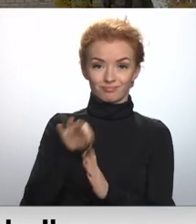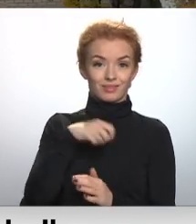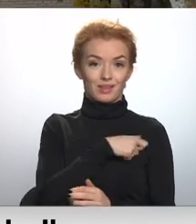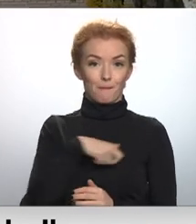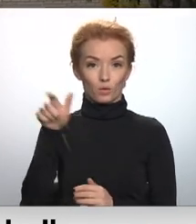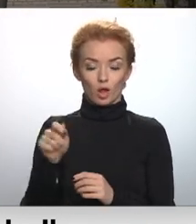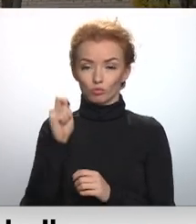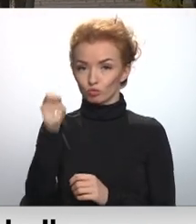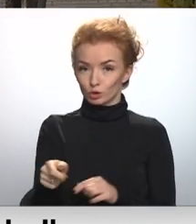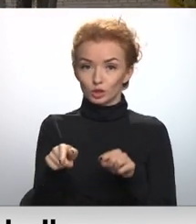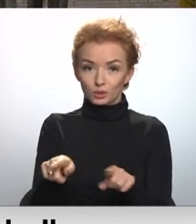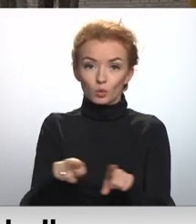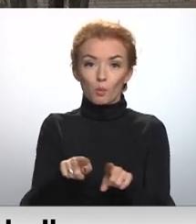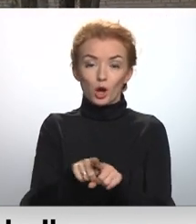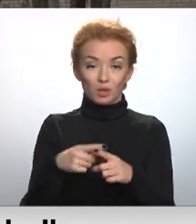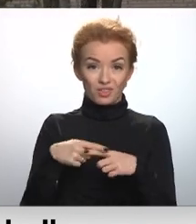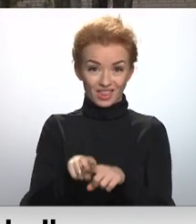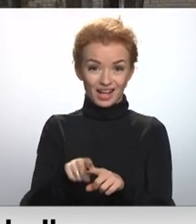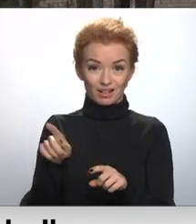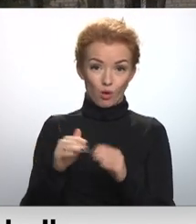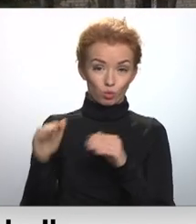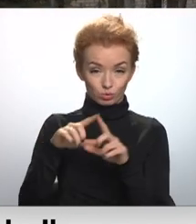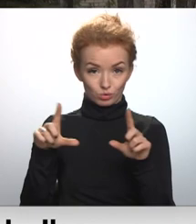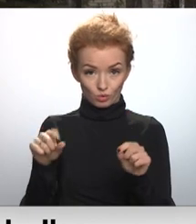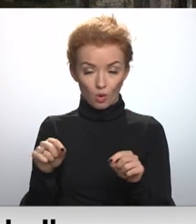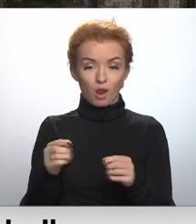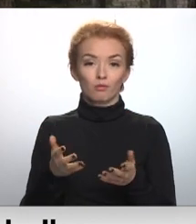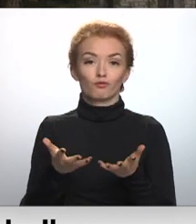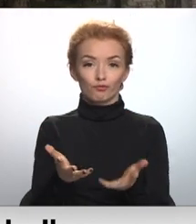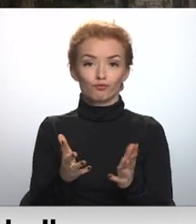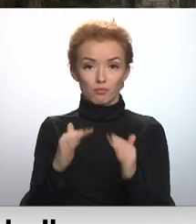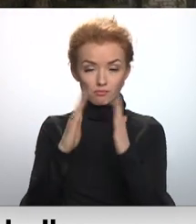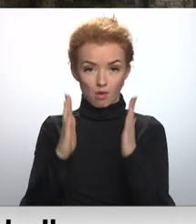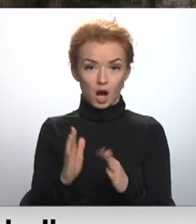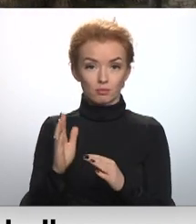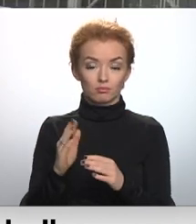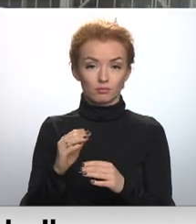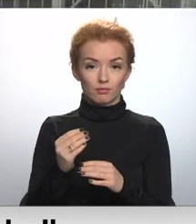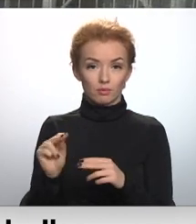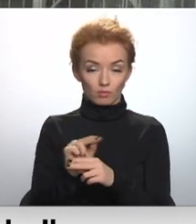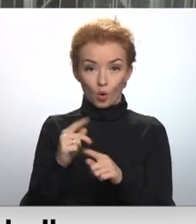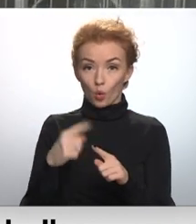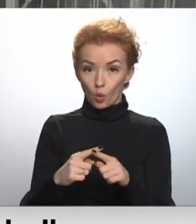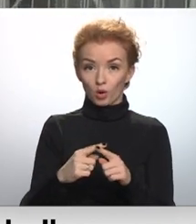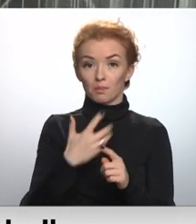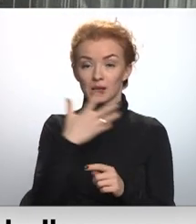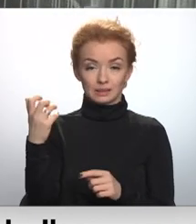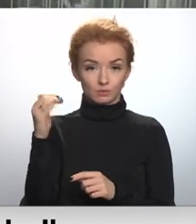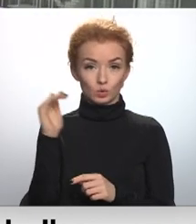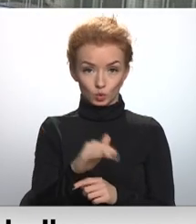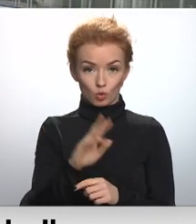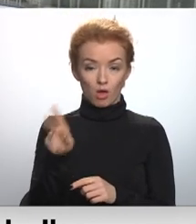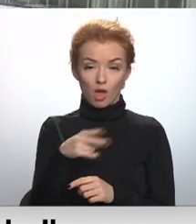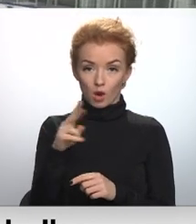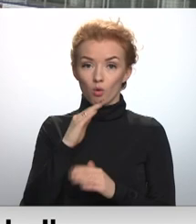piešķīra šim pašam tehnikumam finansējumu katlu mājas remontam Dagdā. Un, nepilnu miljonu eiro, rezeknes